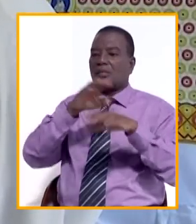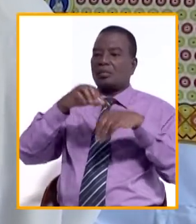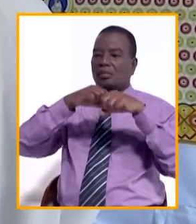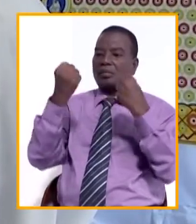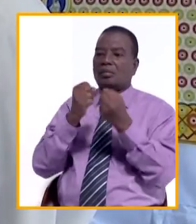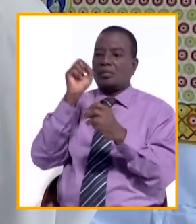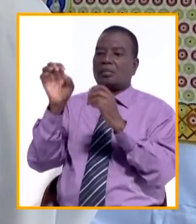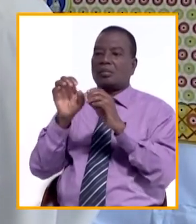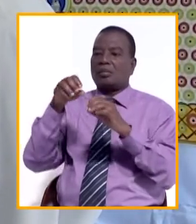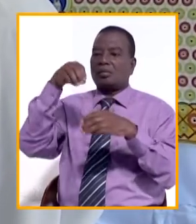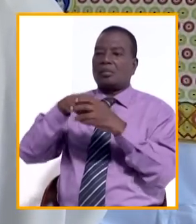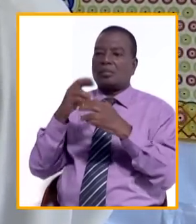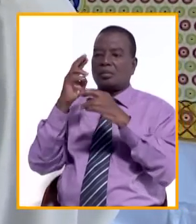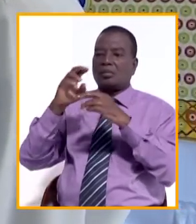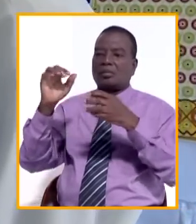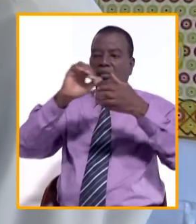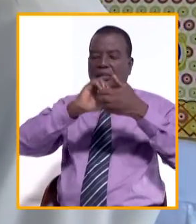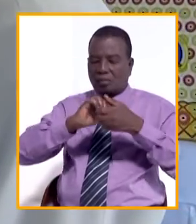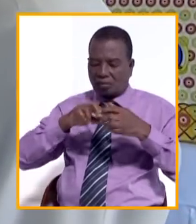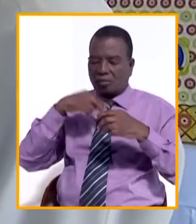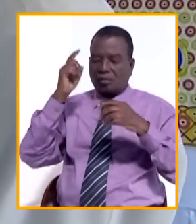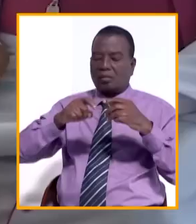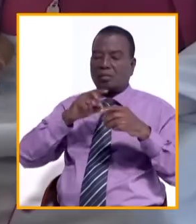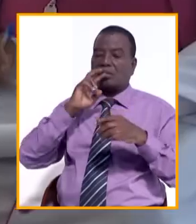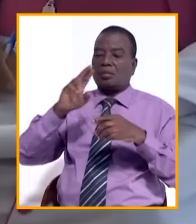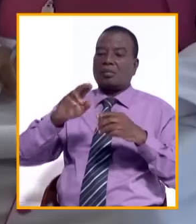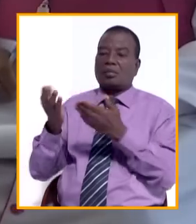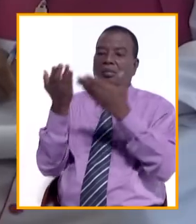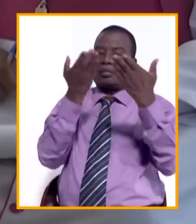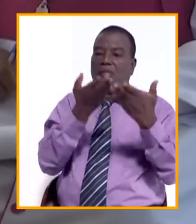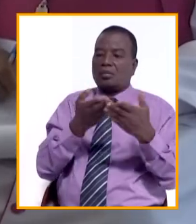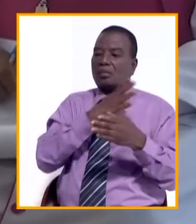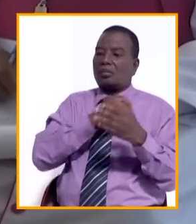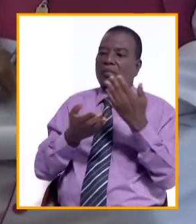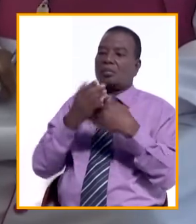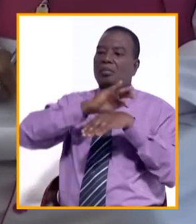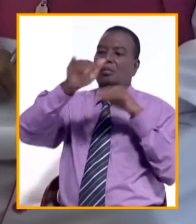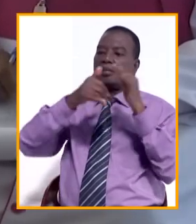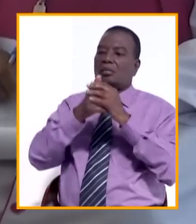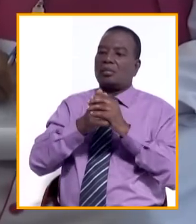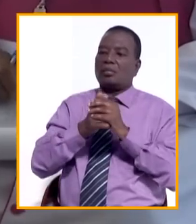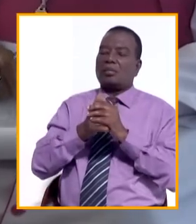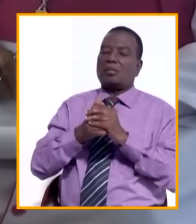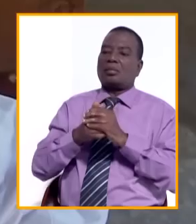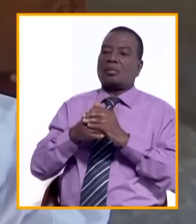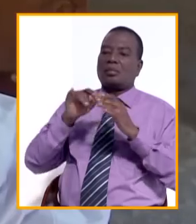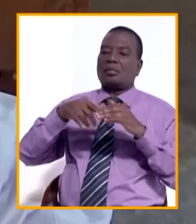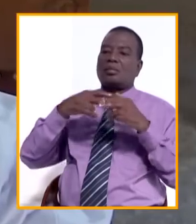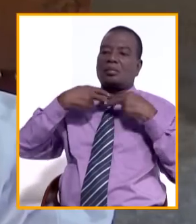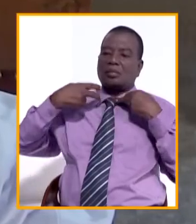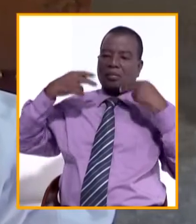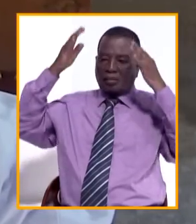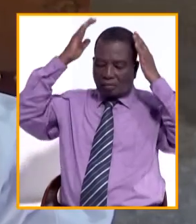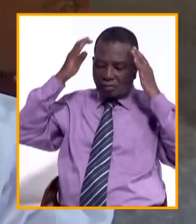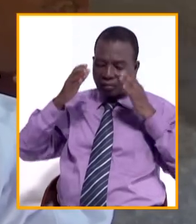sociale dans une réconciliation qui a besoin d'être portée en avant par tous. Des évêques, des prêtres, des